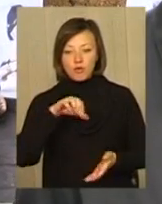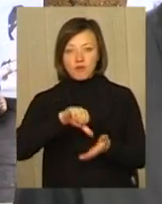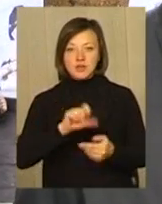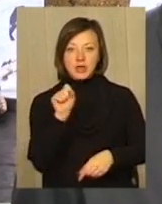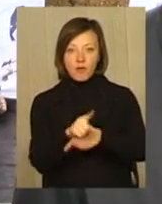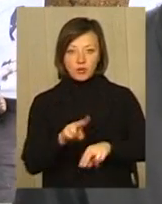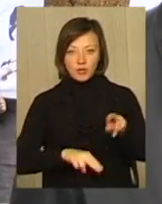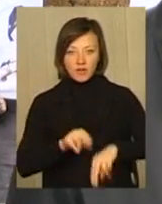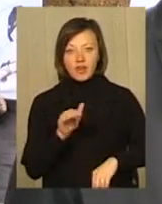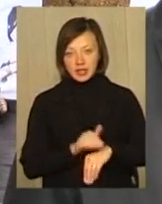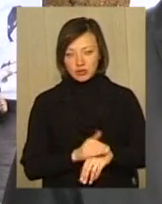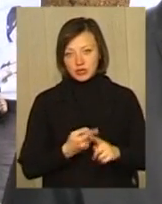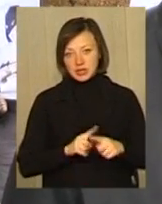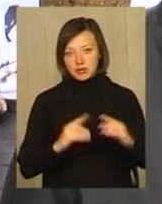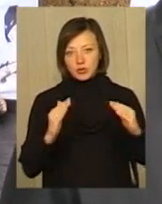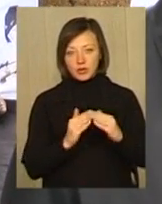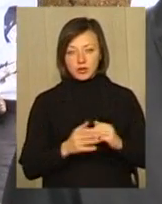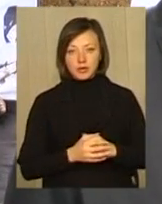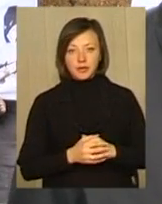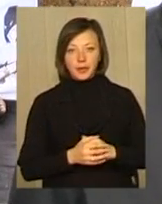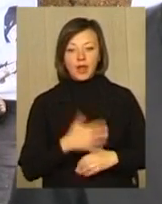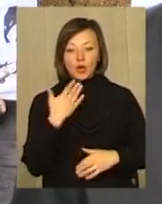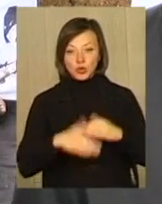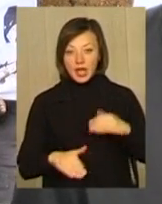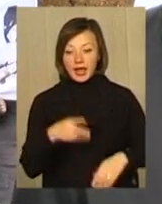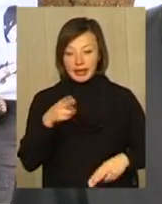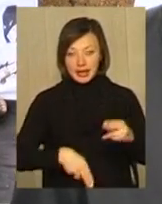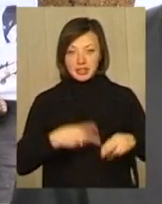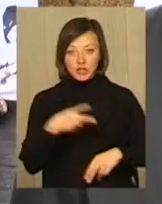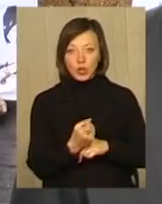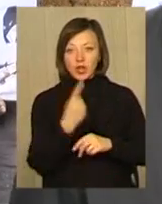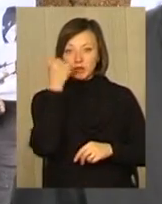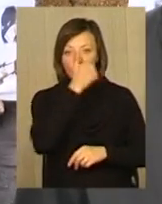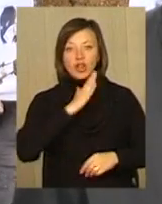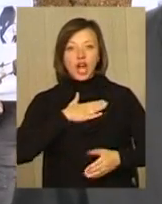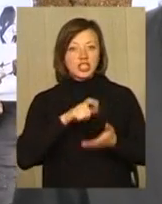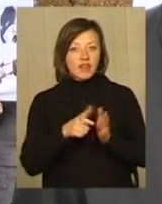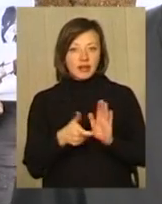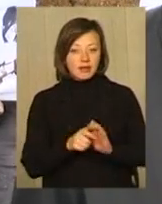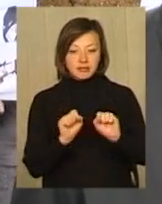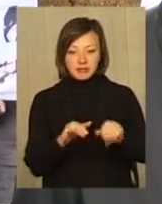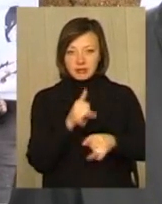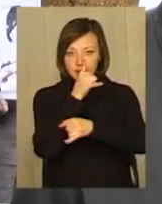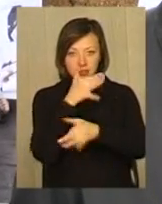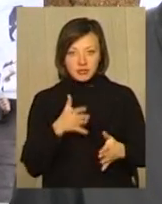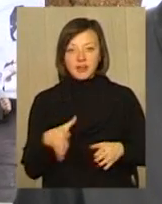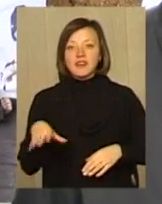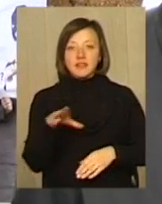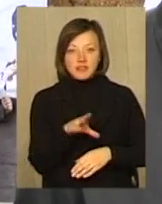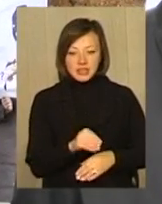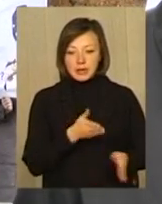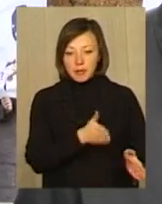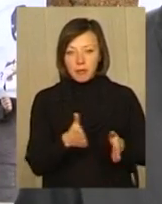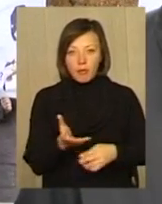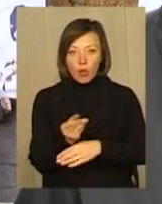будівництва, який фактично будував це будівництво. Вже кінець 2011 року наші квартири не здані. Всі інвестори вправно платять